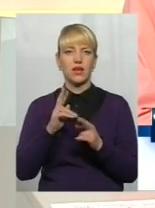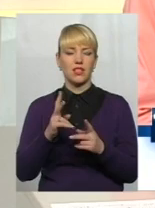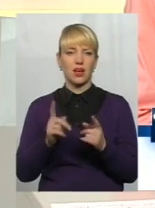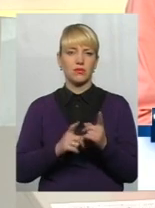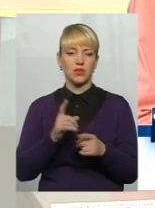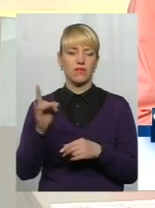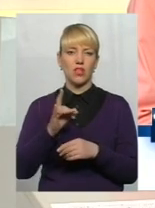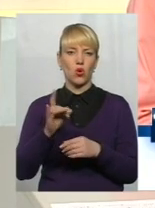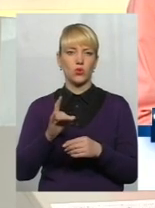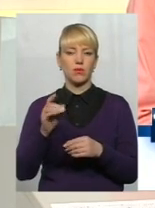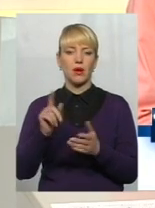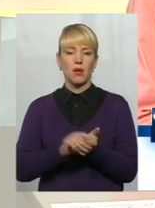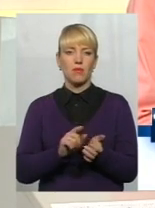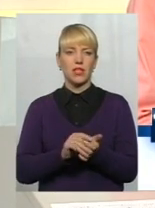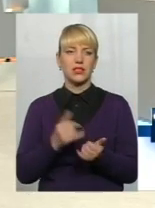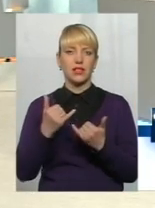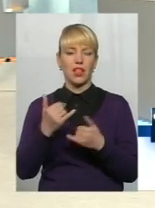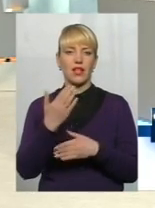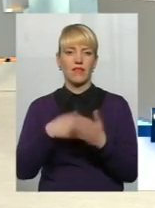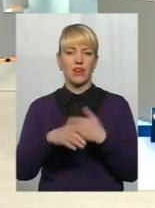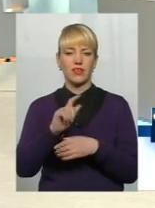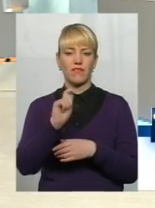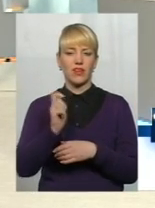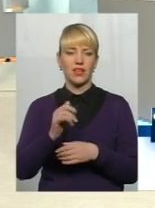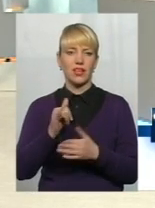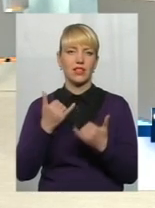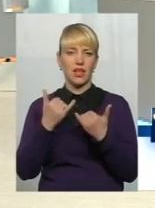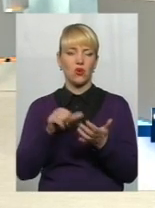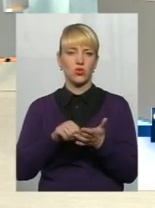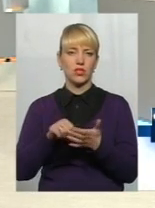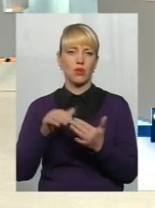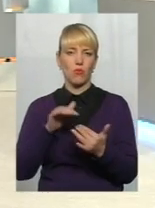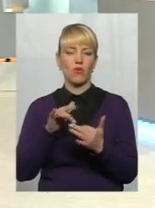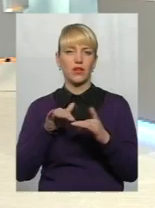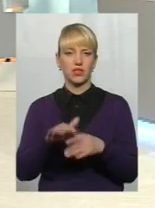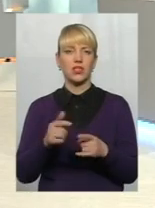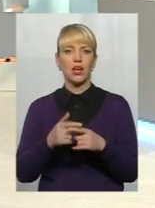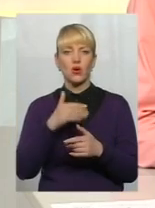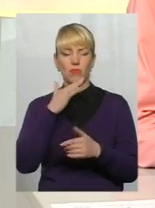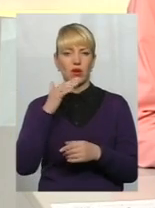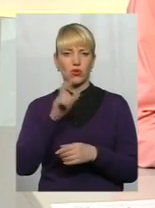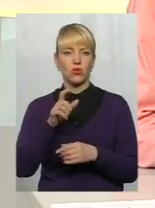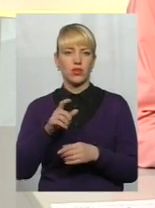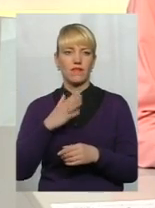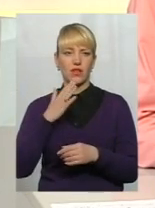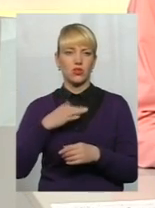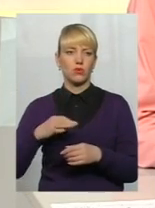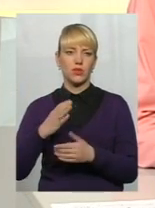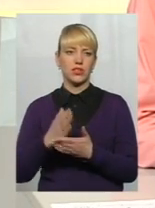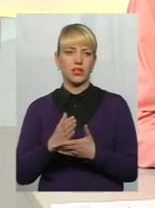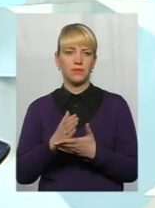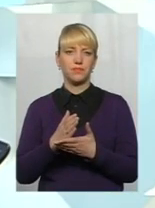інвалідам війни і учасникам бойових дій? Чи мало людей в нашій області є таких, які отримують такі види випадки?